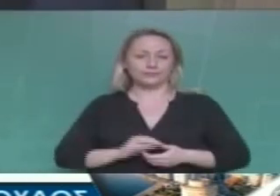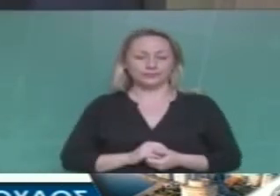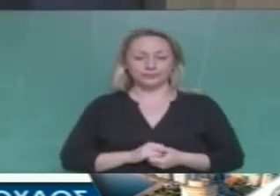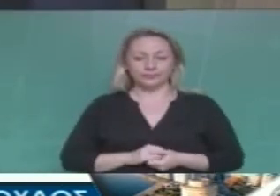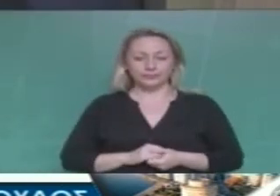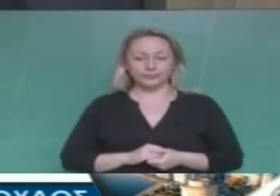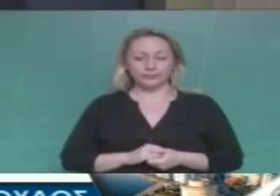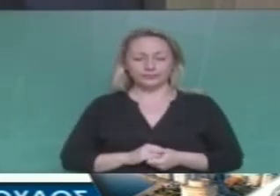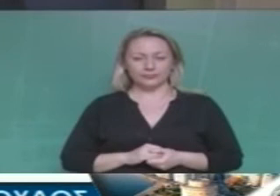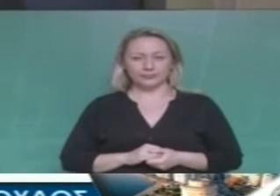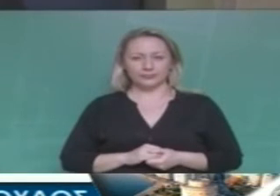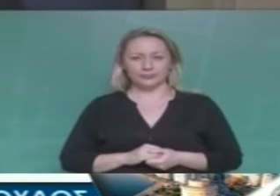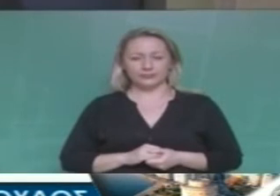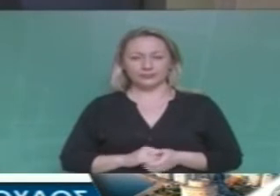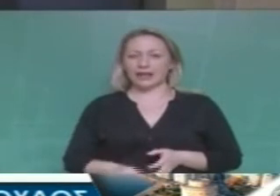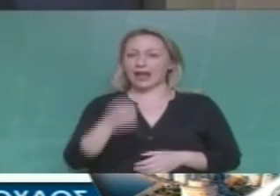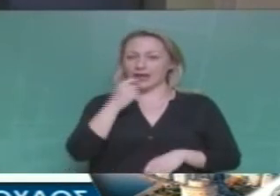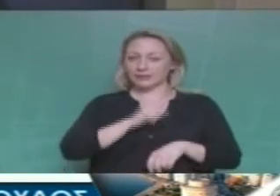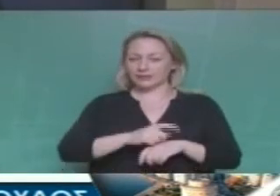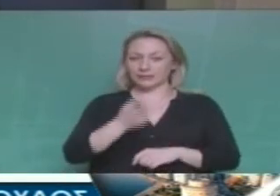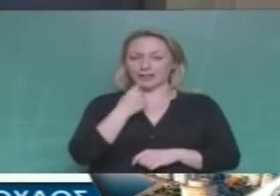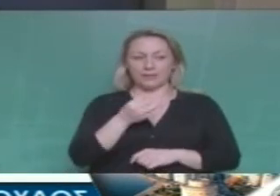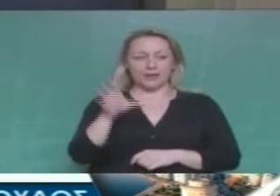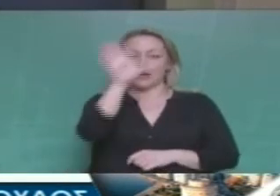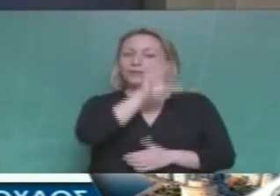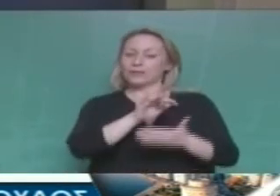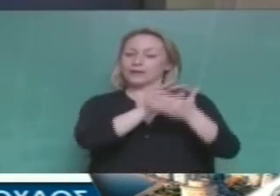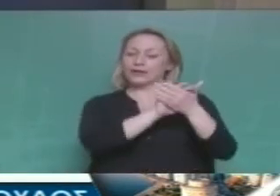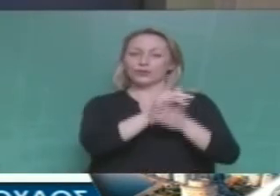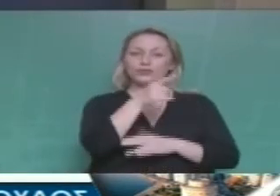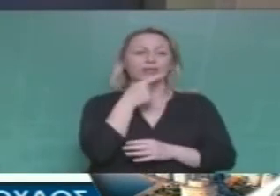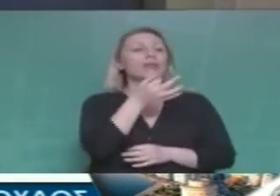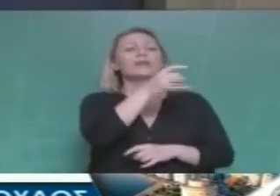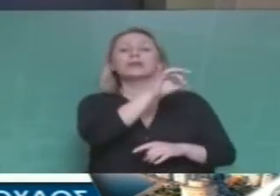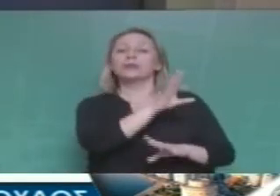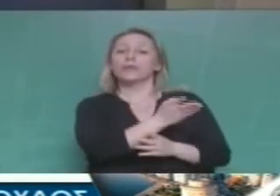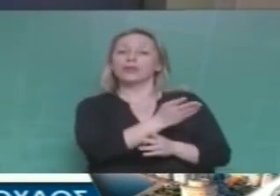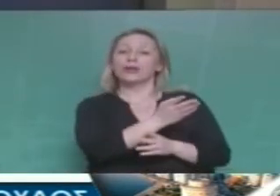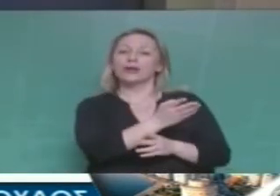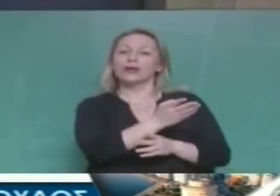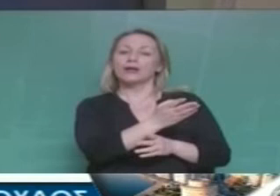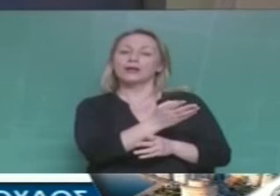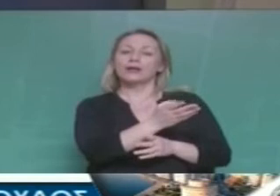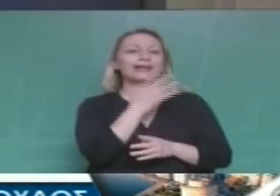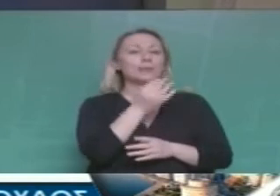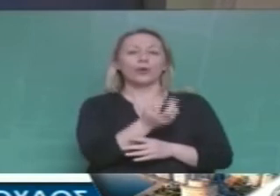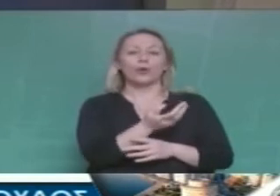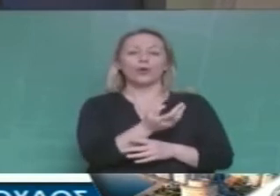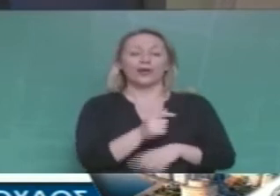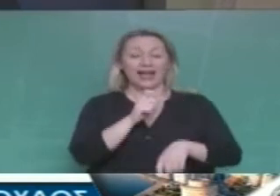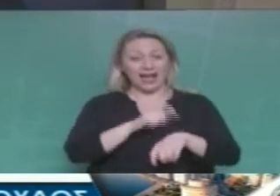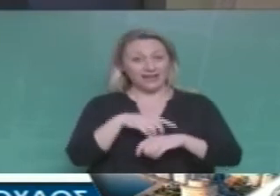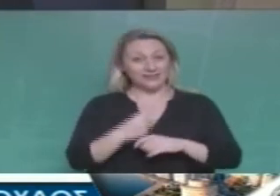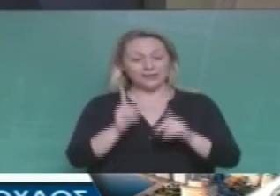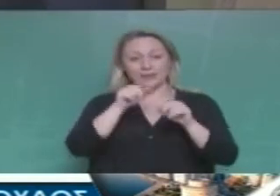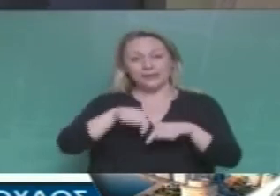Γιατί μιλάμε για την Ευρωπαϊκή Ένωση γιατί δεν λέμε κουβέντα για το γεγονός ότι παρά